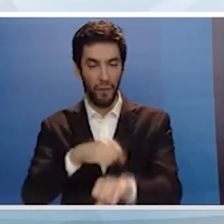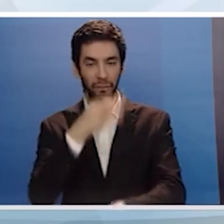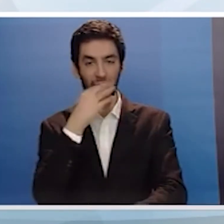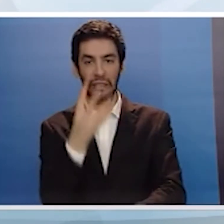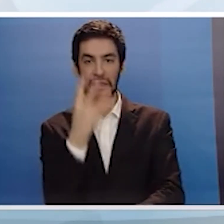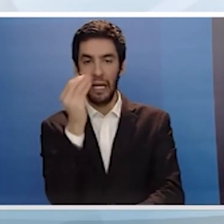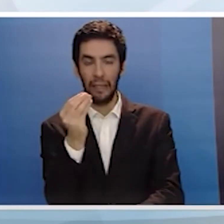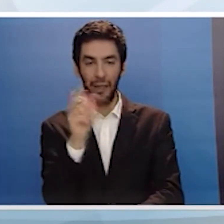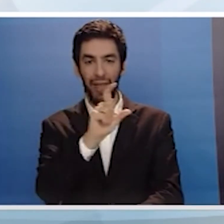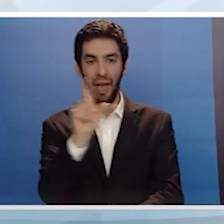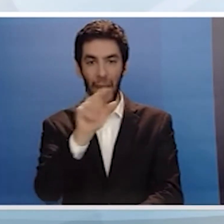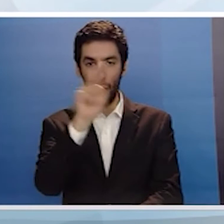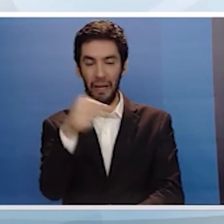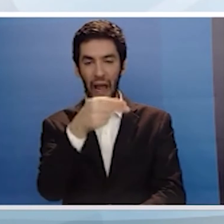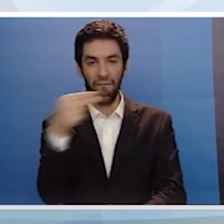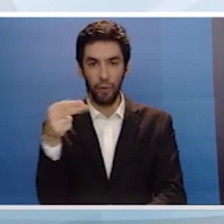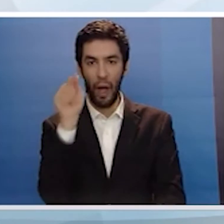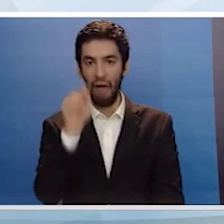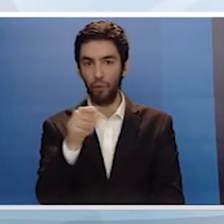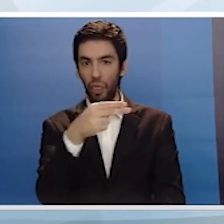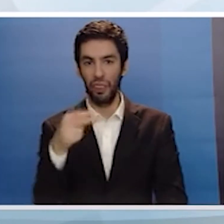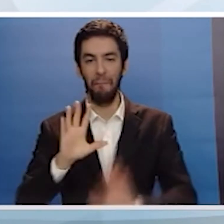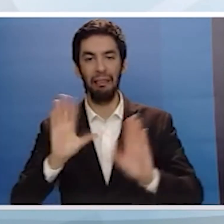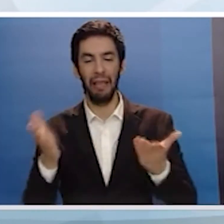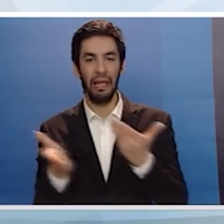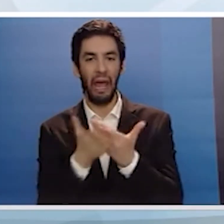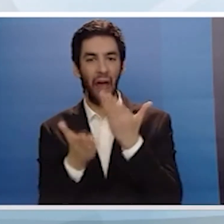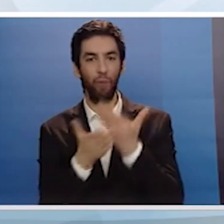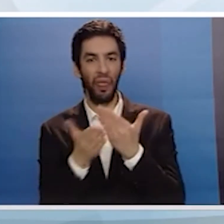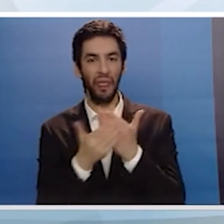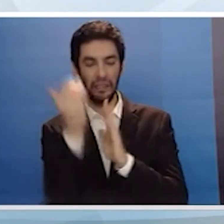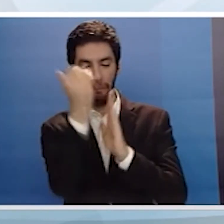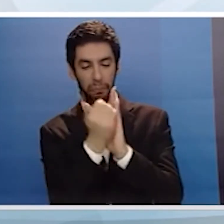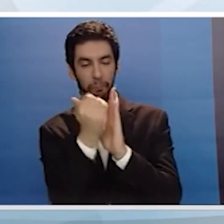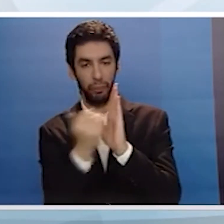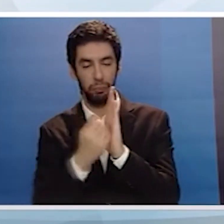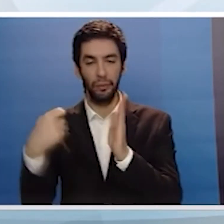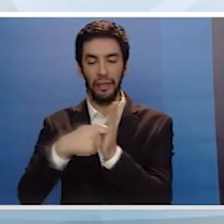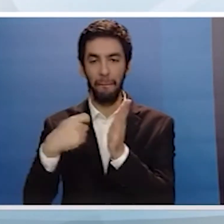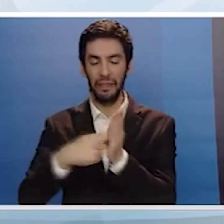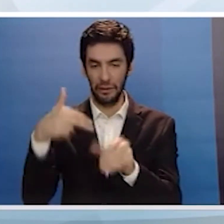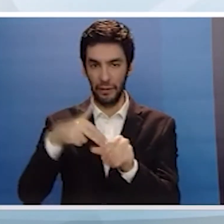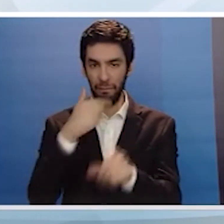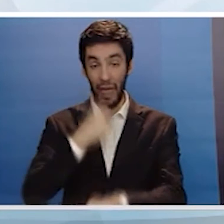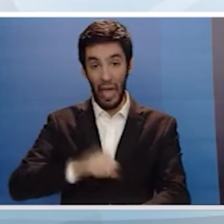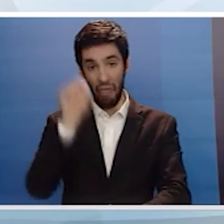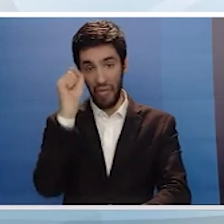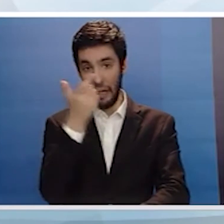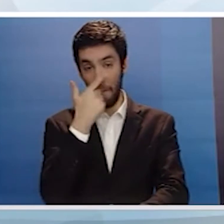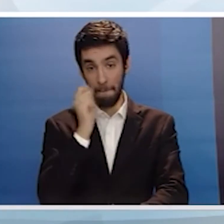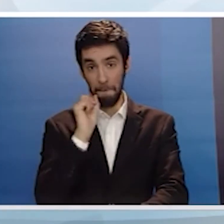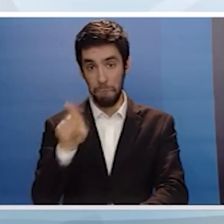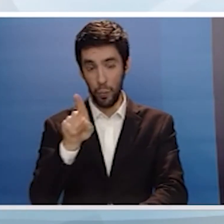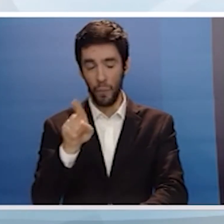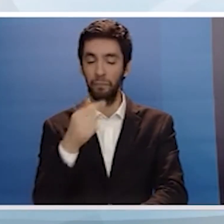εκατομμύρια ευρώ για να δοθούν για δίθεν μείωση της τιμής των καυσίμων Ποσόν το οποίο σε μεριές εβδομάδες